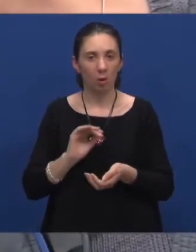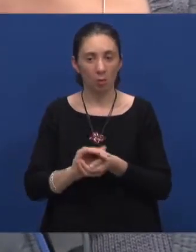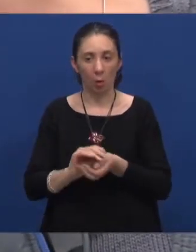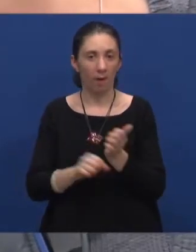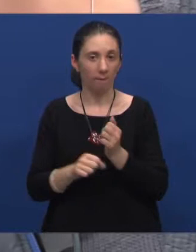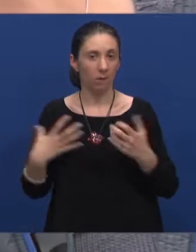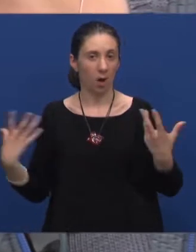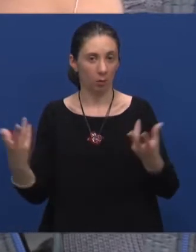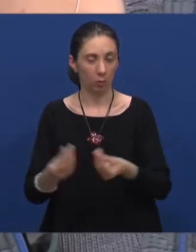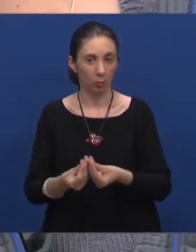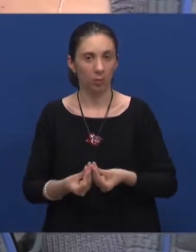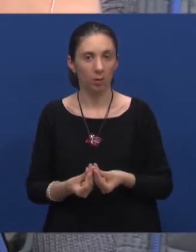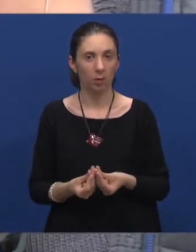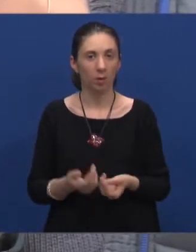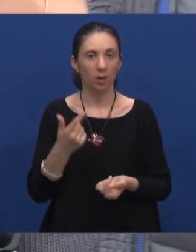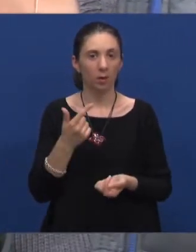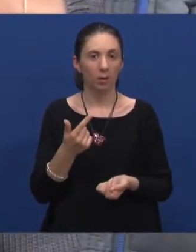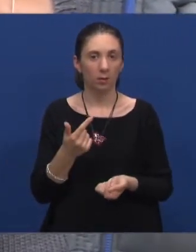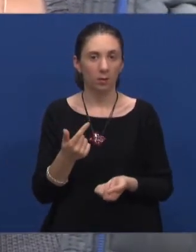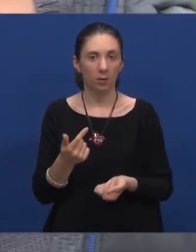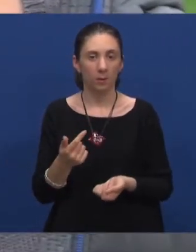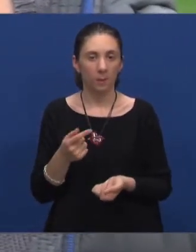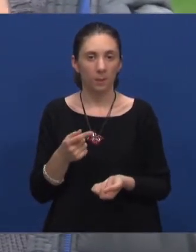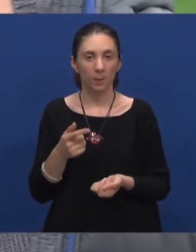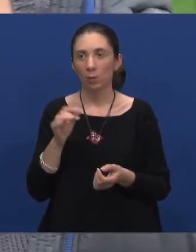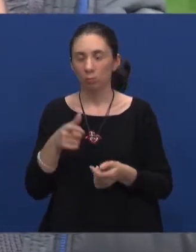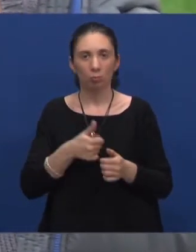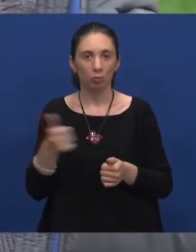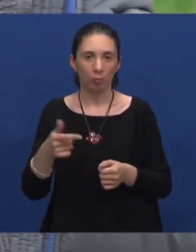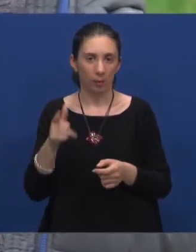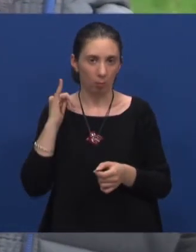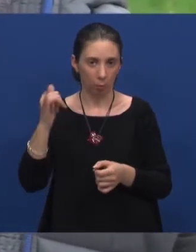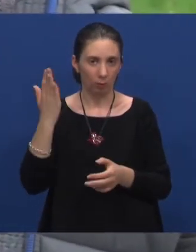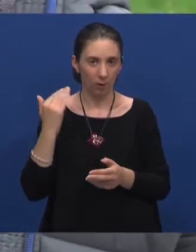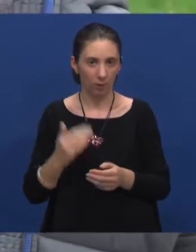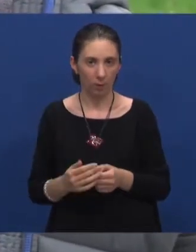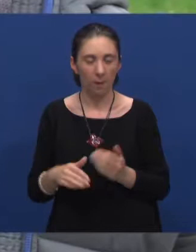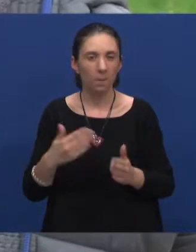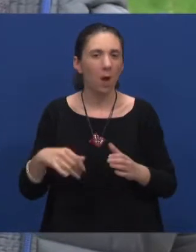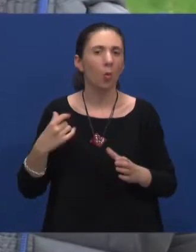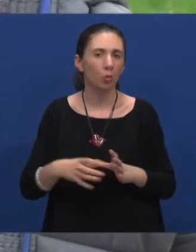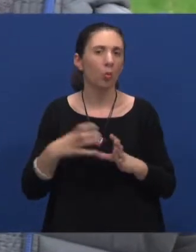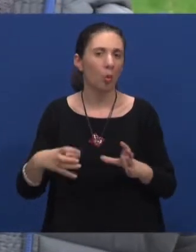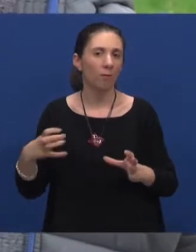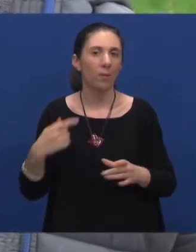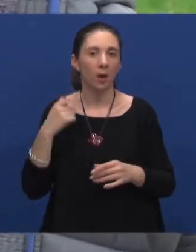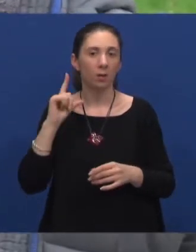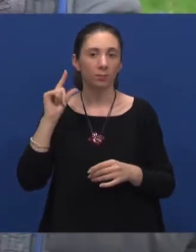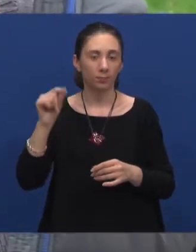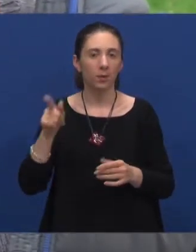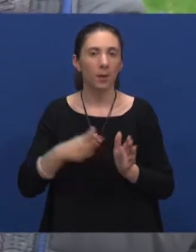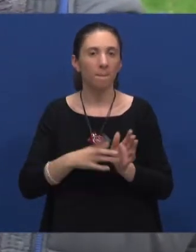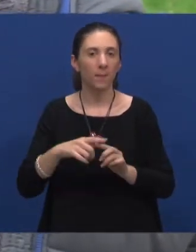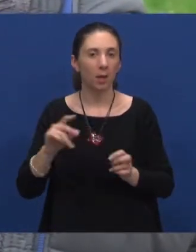fakulteta. Bilo je to inače jedno odlično, odlično putovanje, no ja sam nakon dugo vremena tada putovala